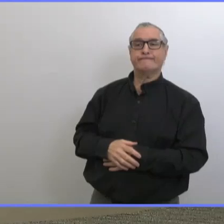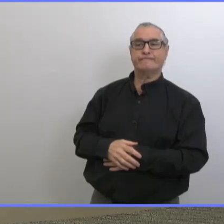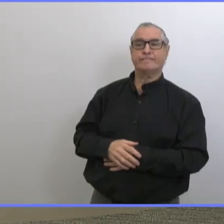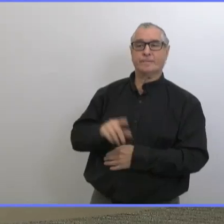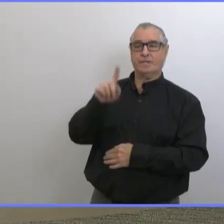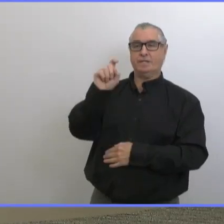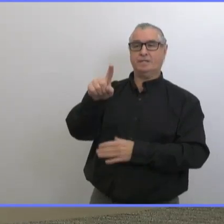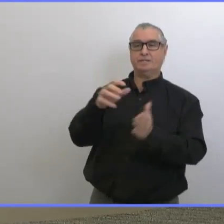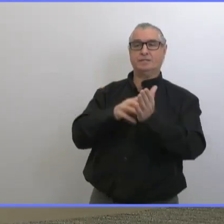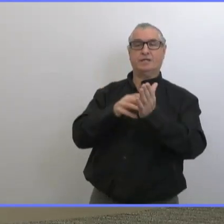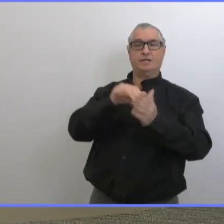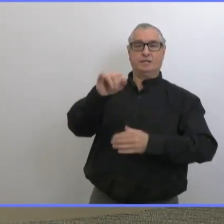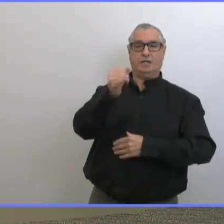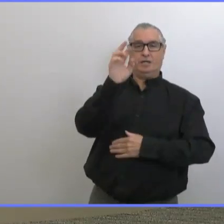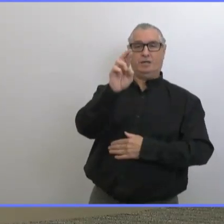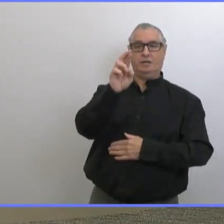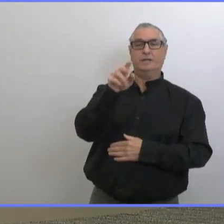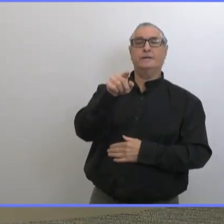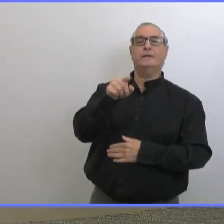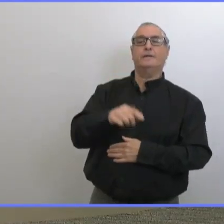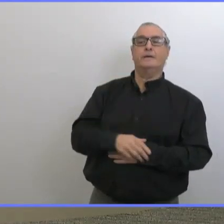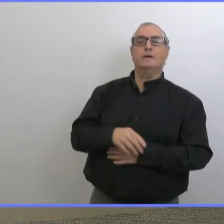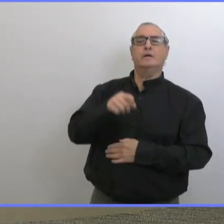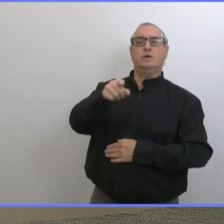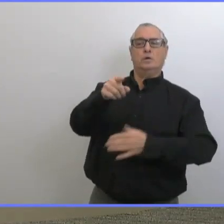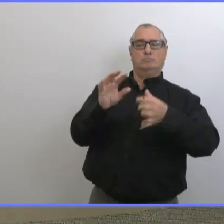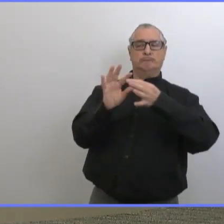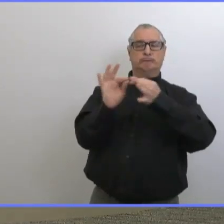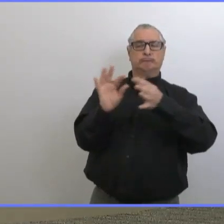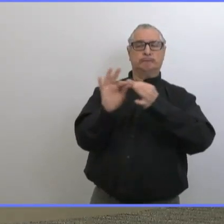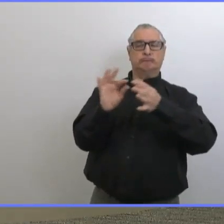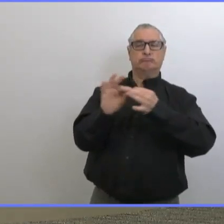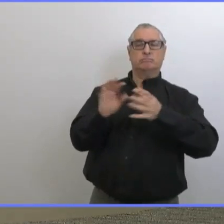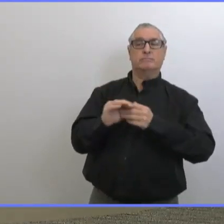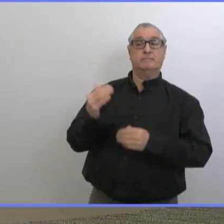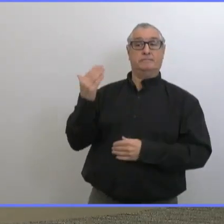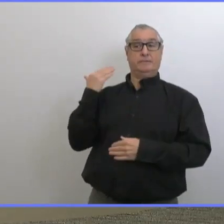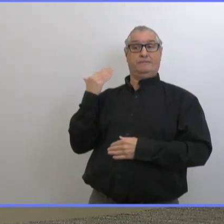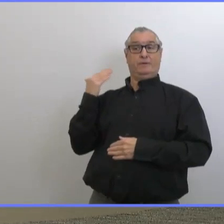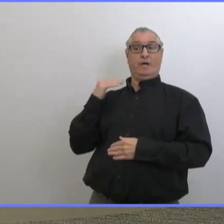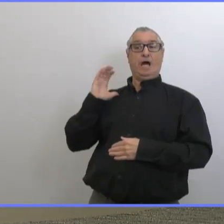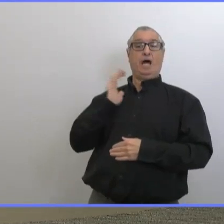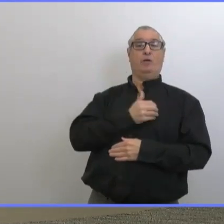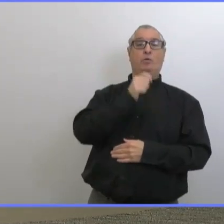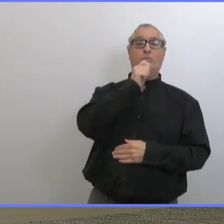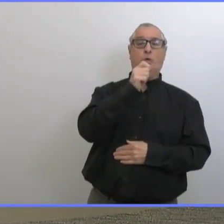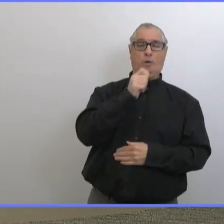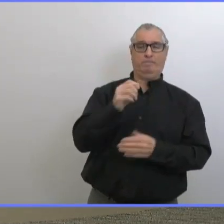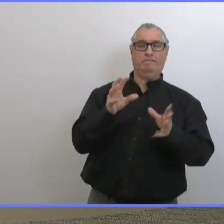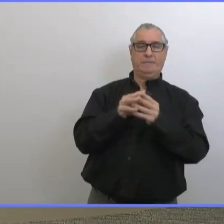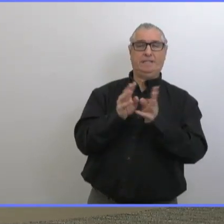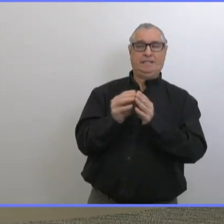Dr. Reimer, vous avez parlé un petit peu des travailleurs essentiels.